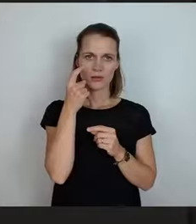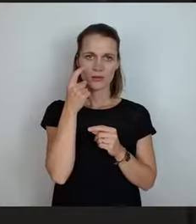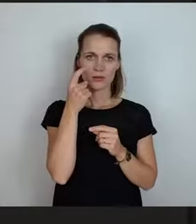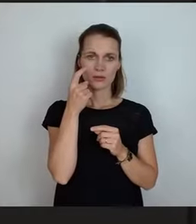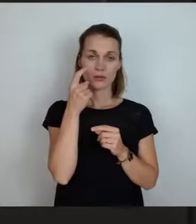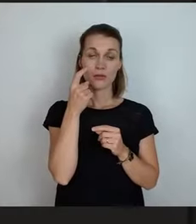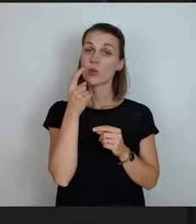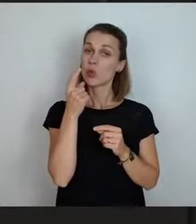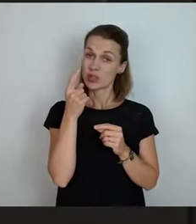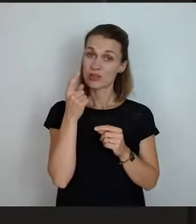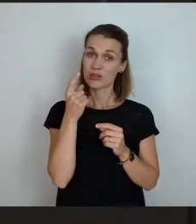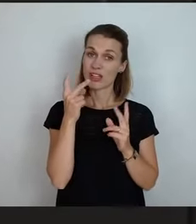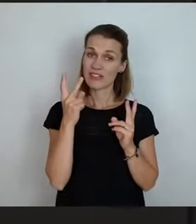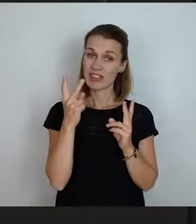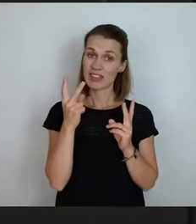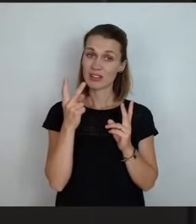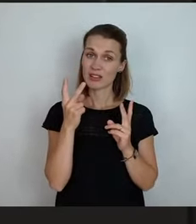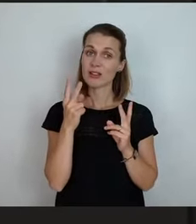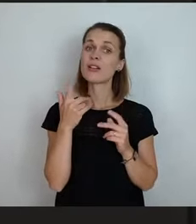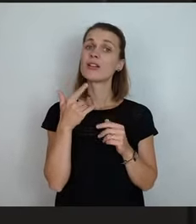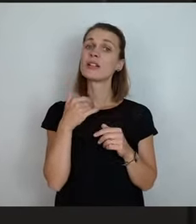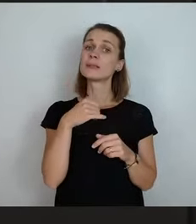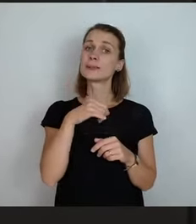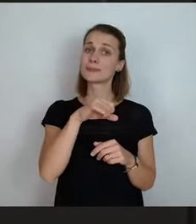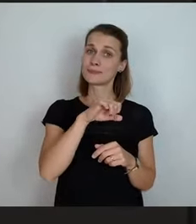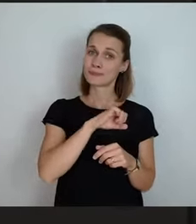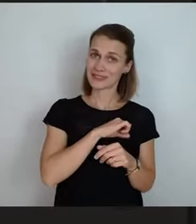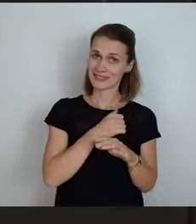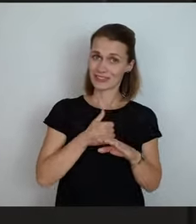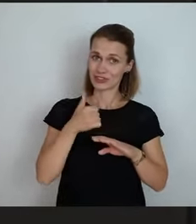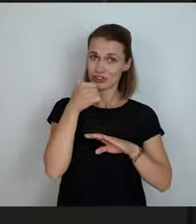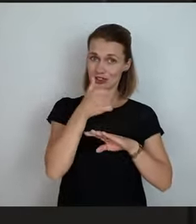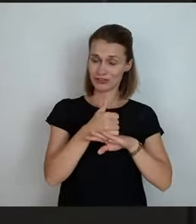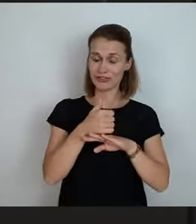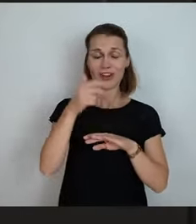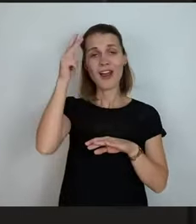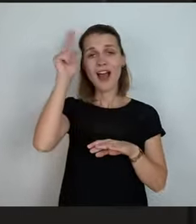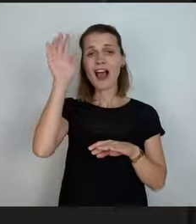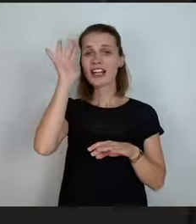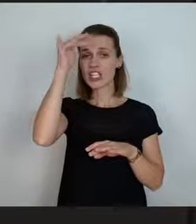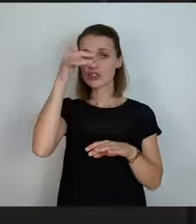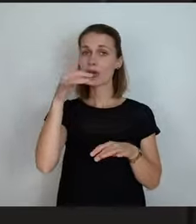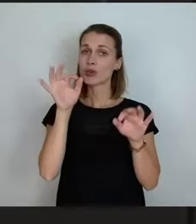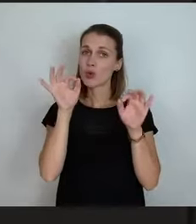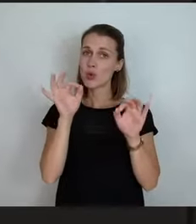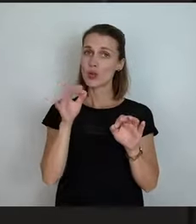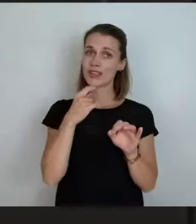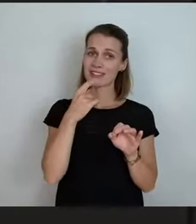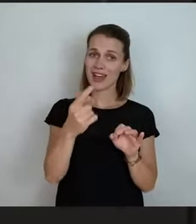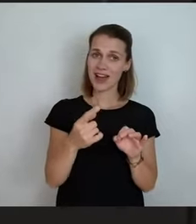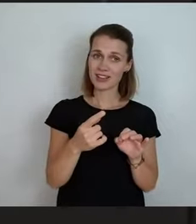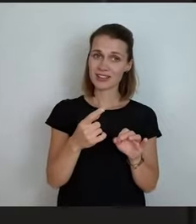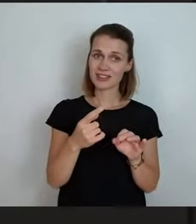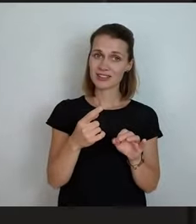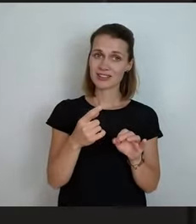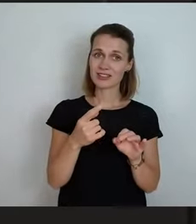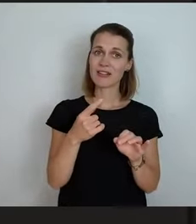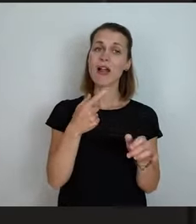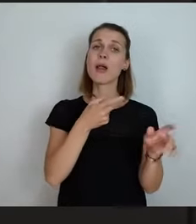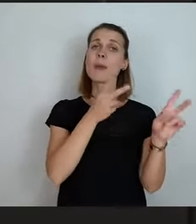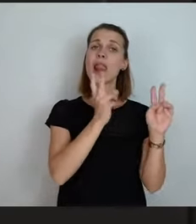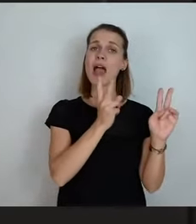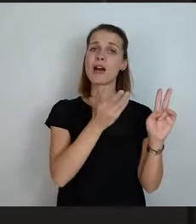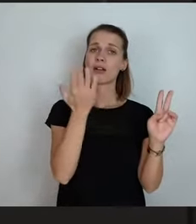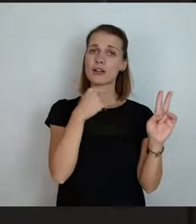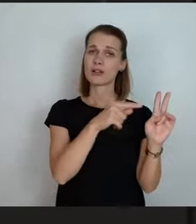Dingen, wir würden sie auch behalten. Herr Kretschmer hat nämlich sehr schön gesagt, dass bei den Lehrern das Problem durch